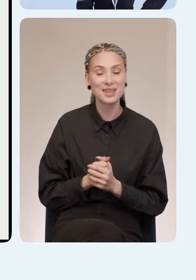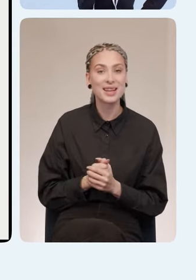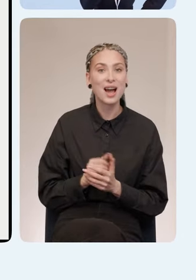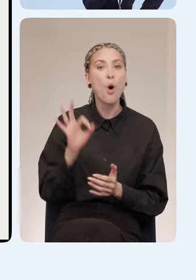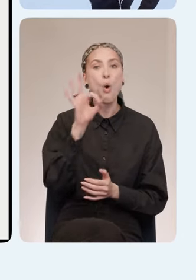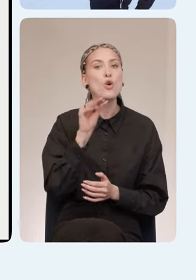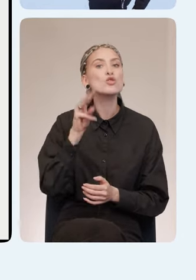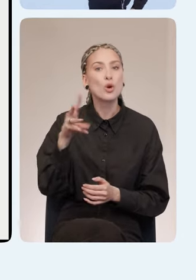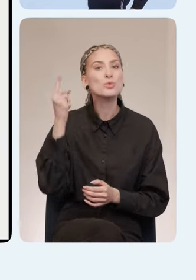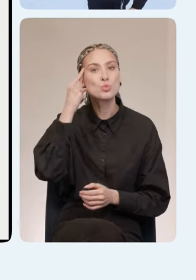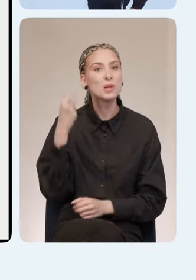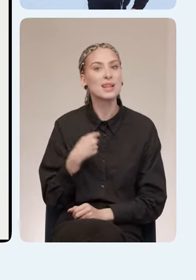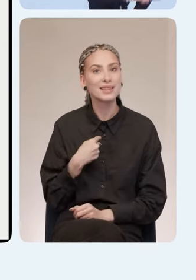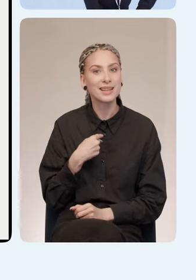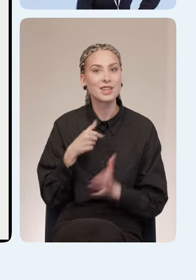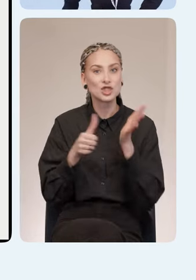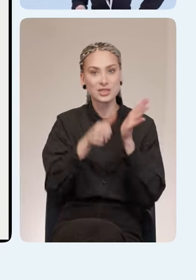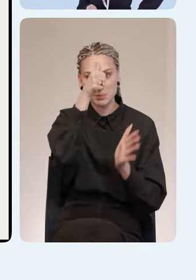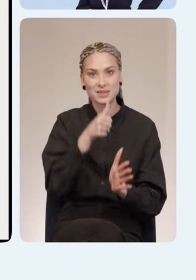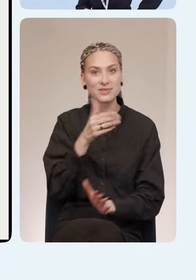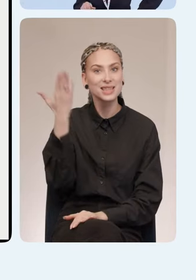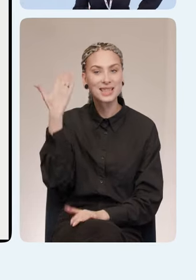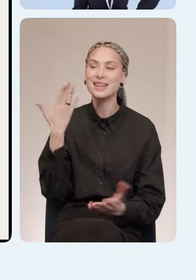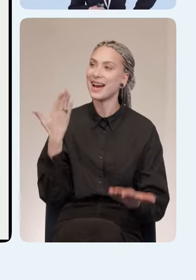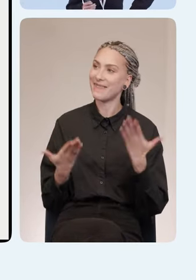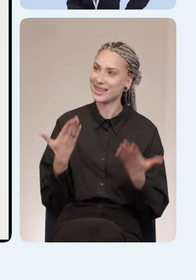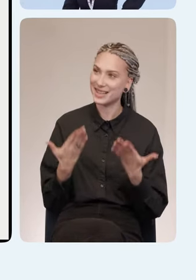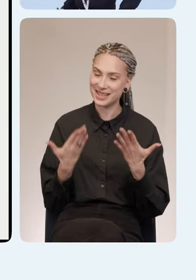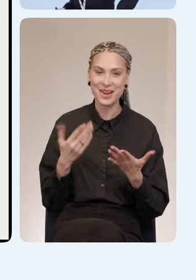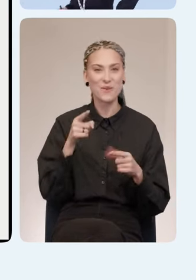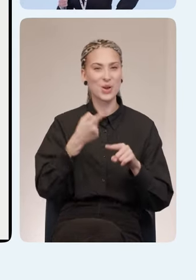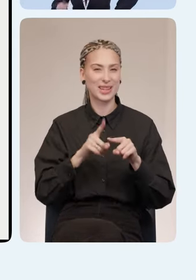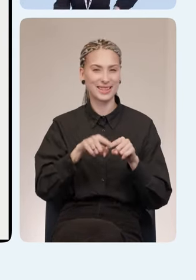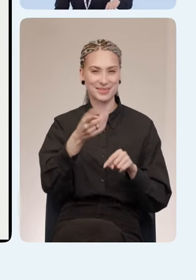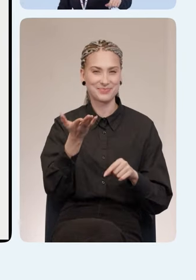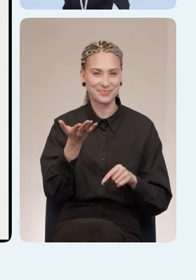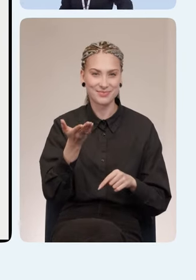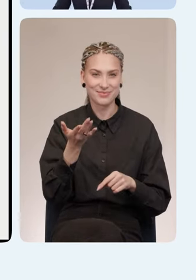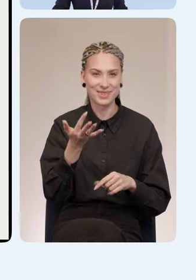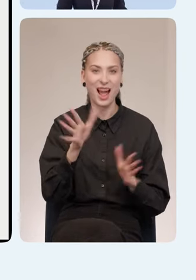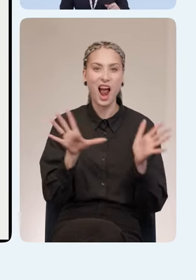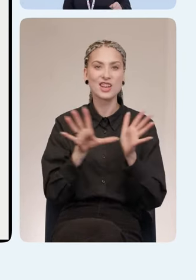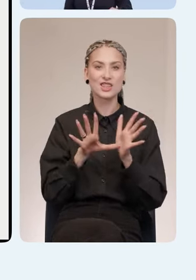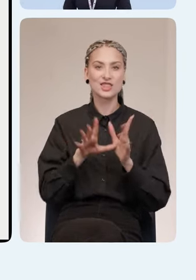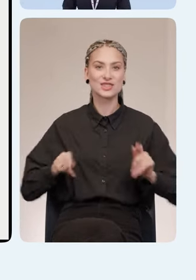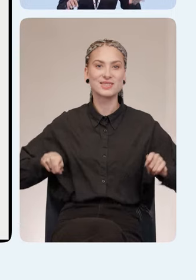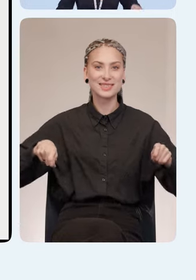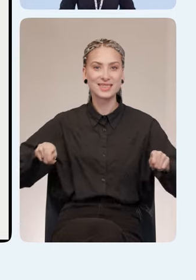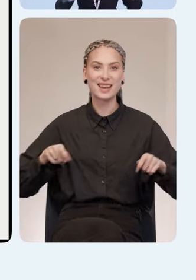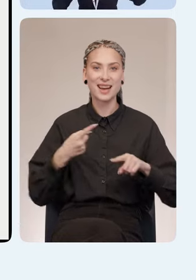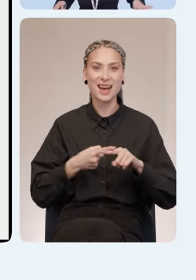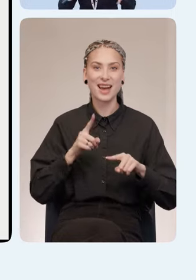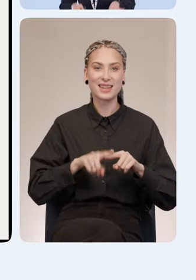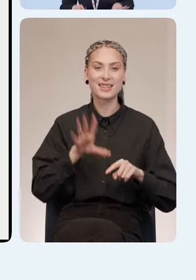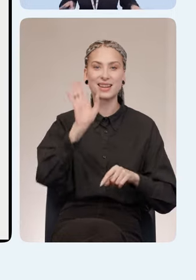же думала я полгода назад? Наверное, эти, которые электрические инвалидные коляски, это